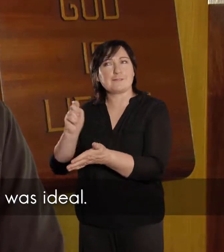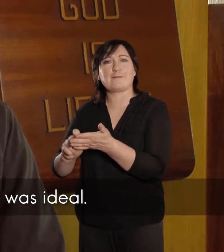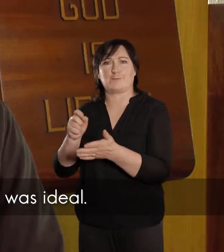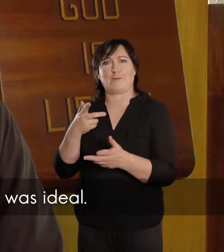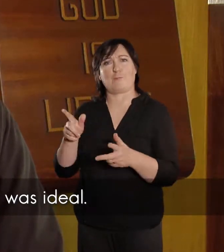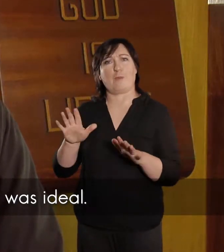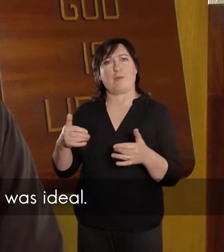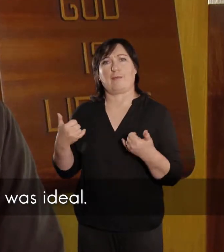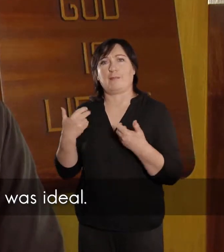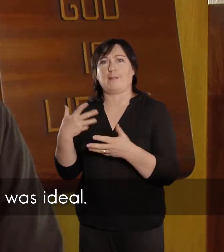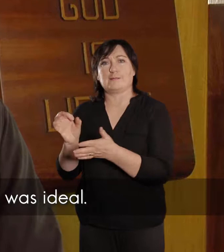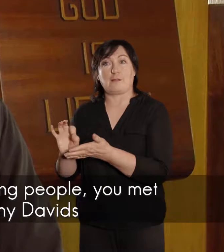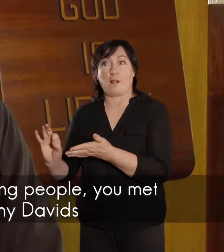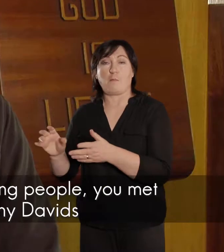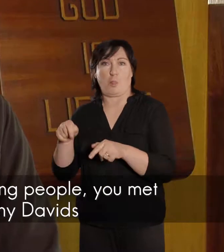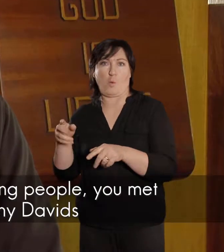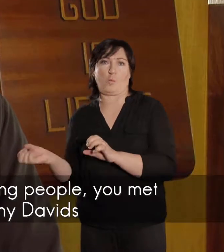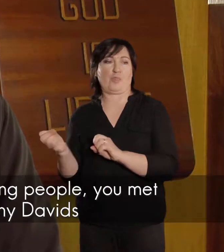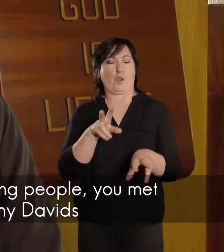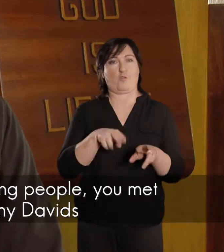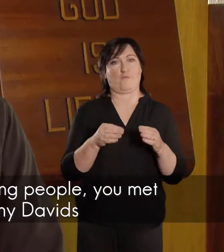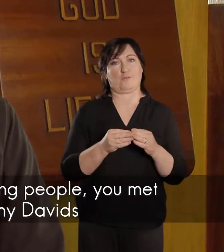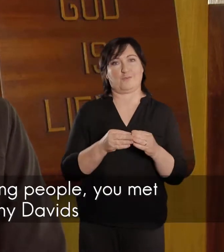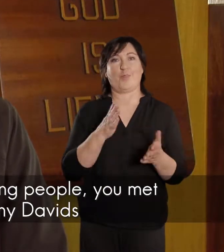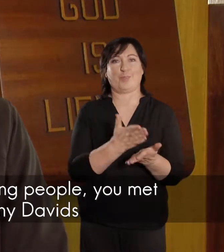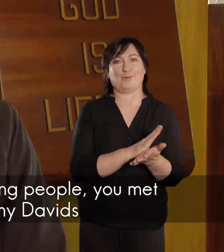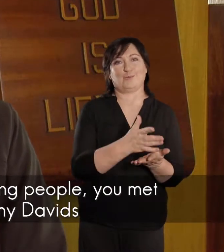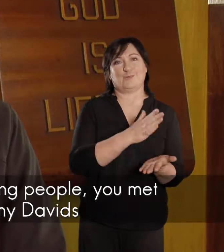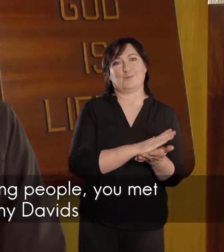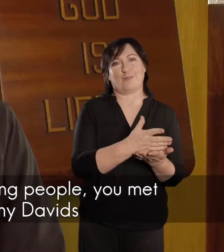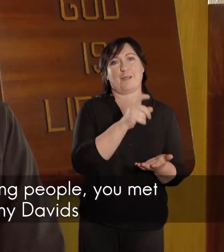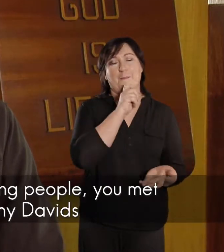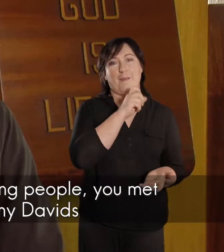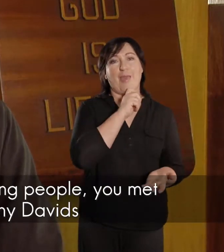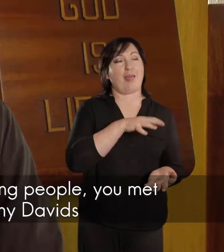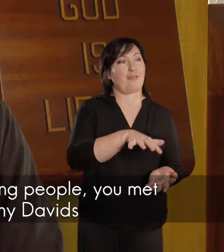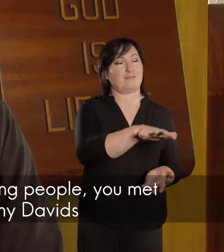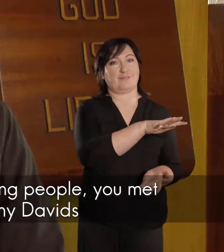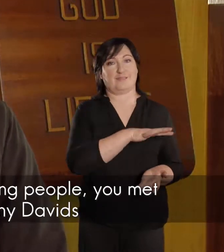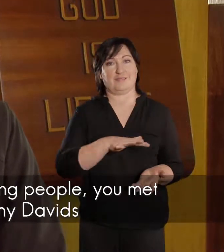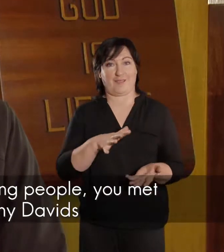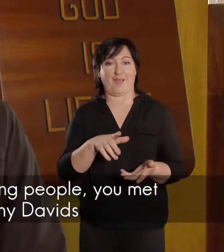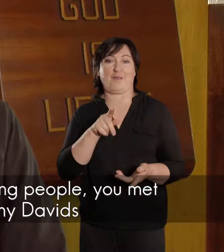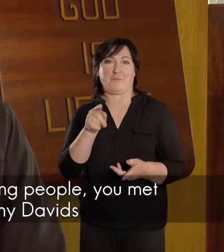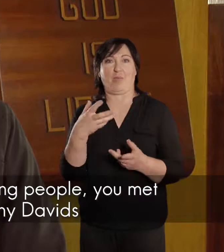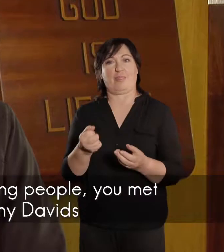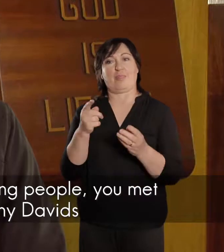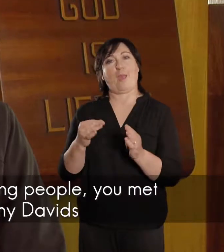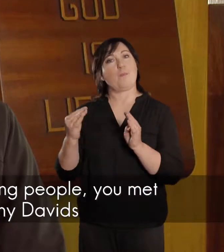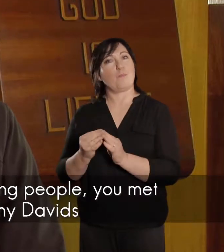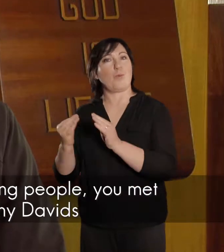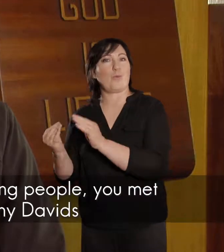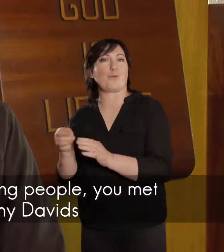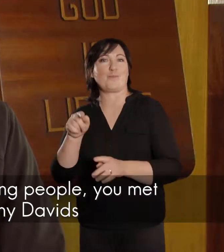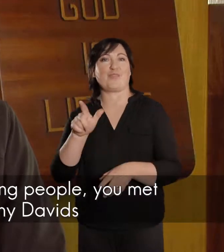was het natuurlijk baie lekker geweest, hier moest je natuurlijk tussen mensen blij in, en dat is die andere persoon wat hier nou voor ooghond gehad het, meneer